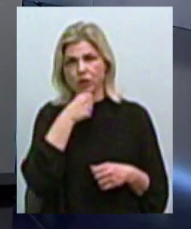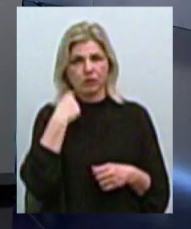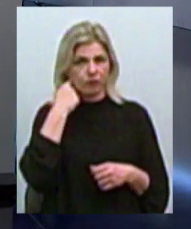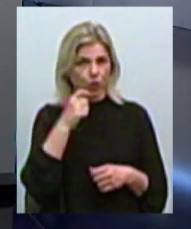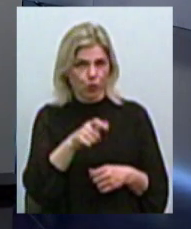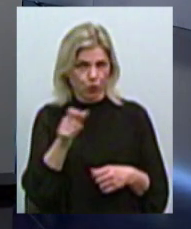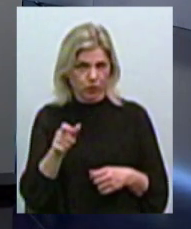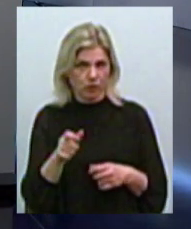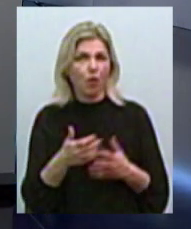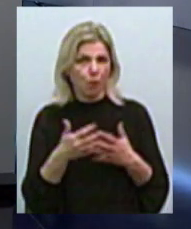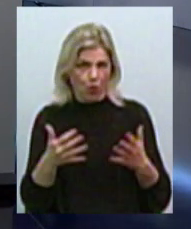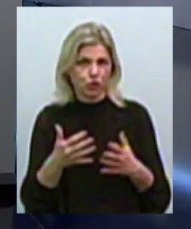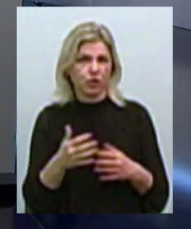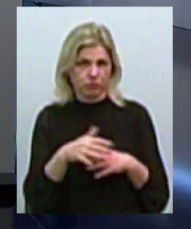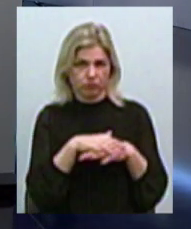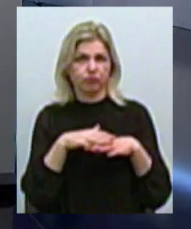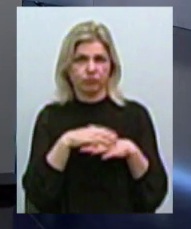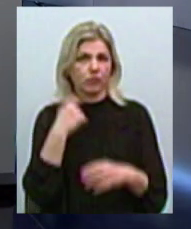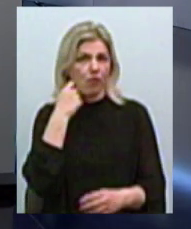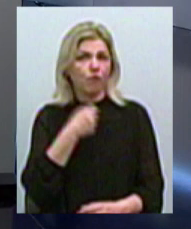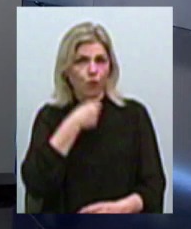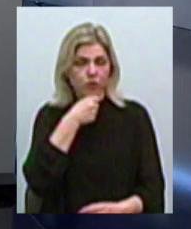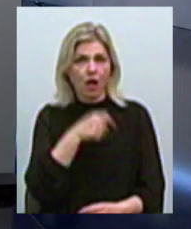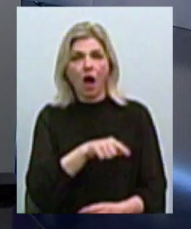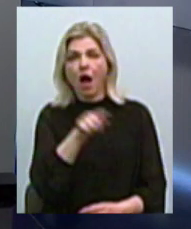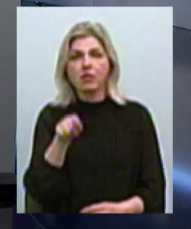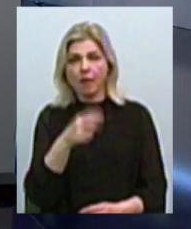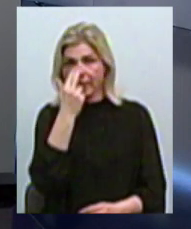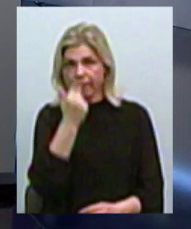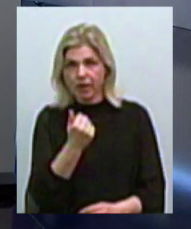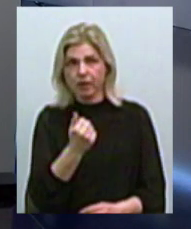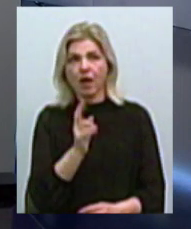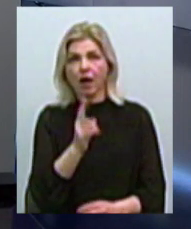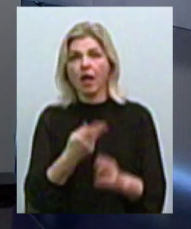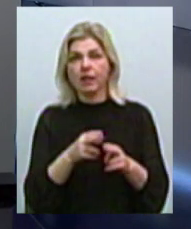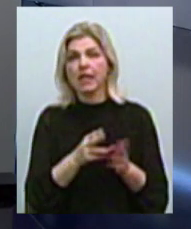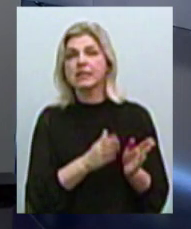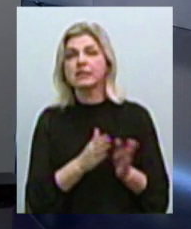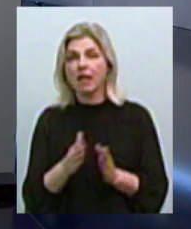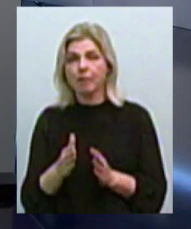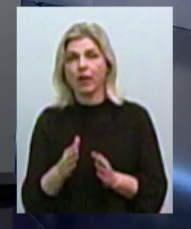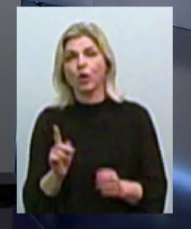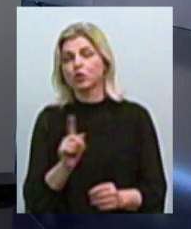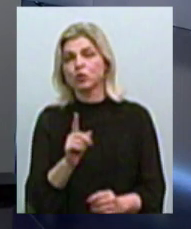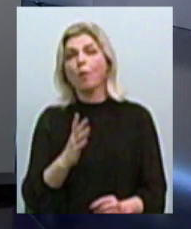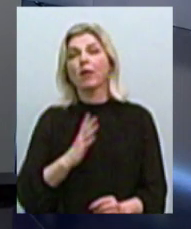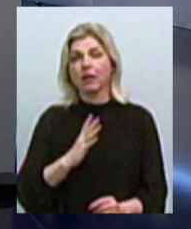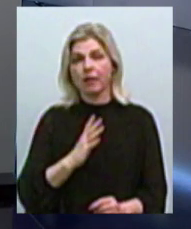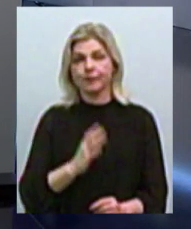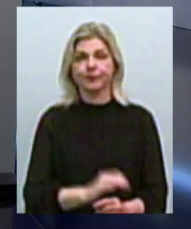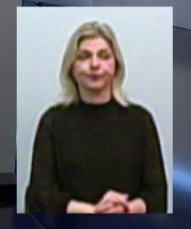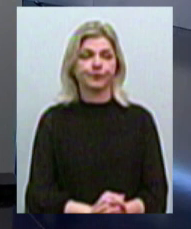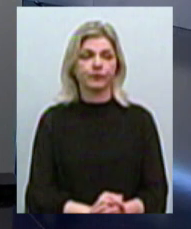преклінного возраста. І вони привыкли к цій системі, проєдна, була, що